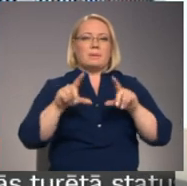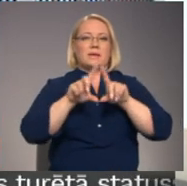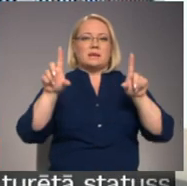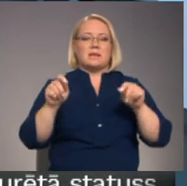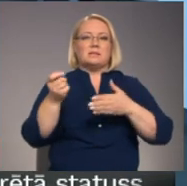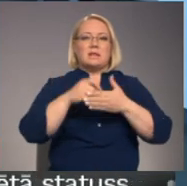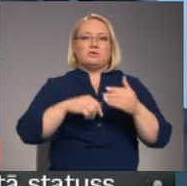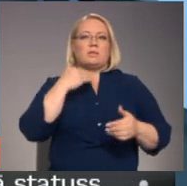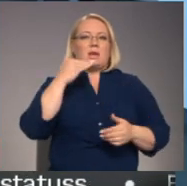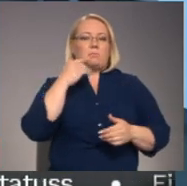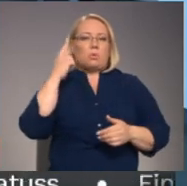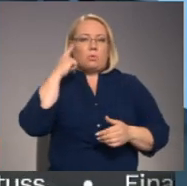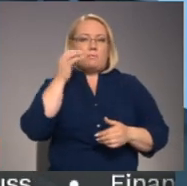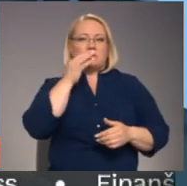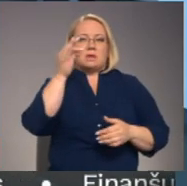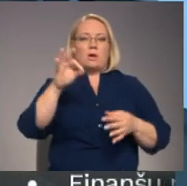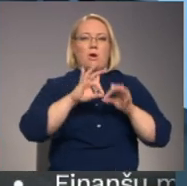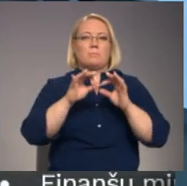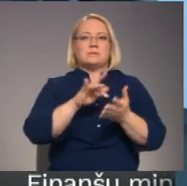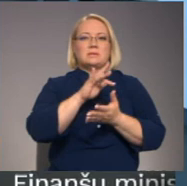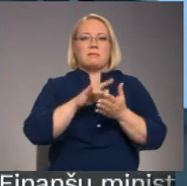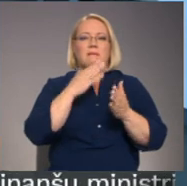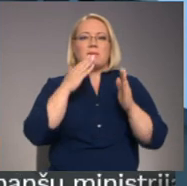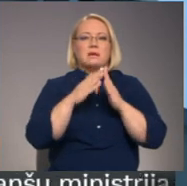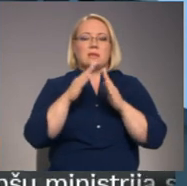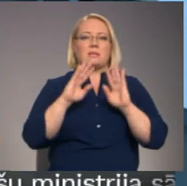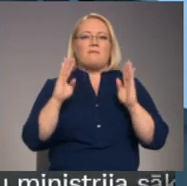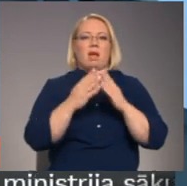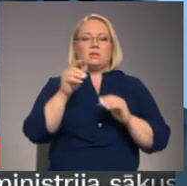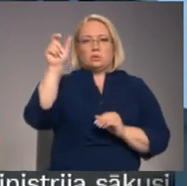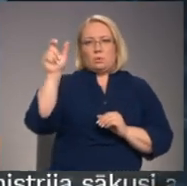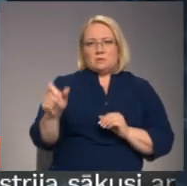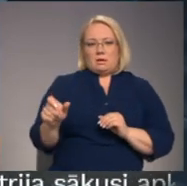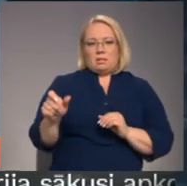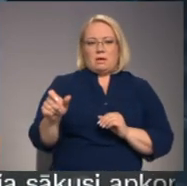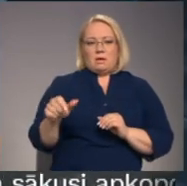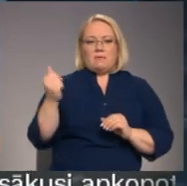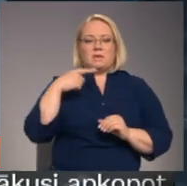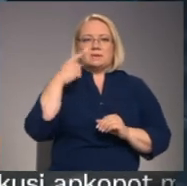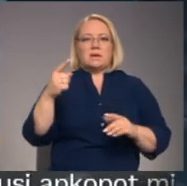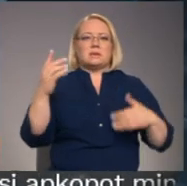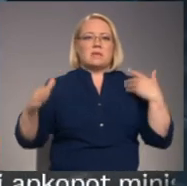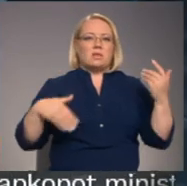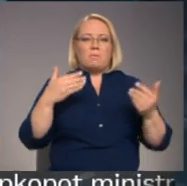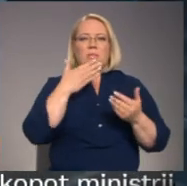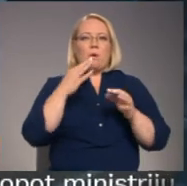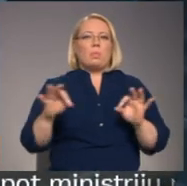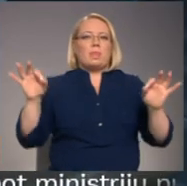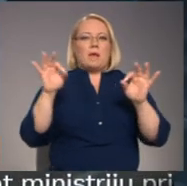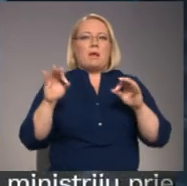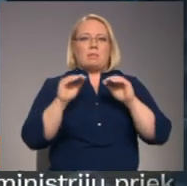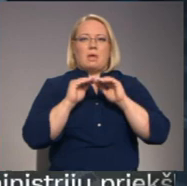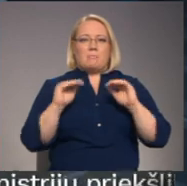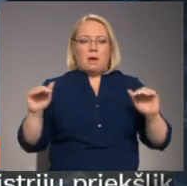negribam pat domāt. Uzsvaru Olimpiskā centra reizekne valdes loceklai Ekaterina Meirāne. Satraukumam nav nekāda pamata, tāpēc, ka